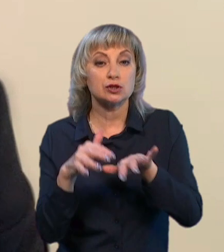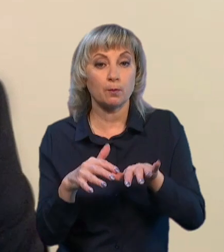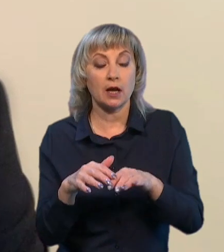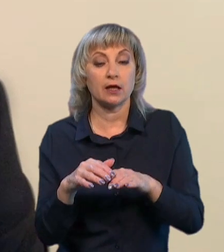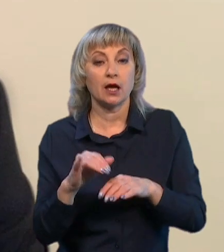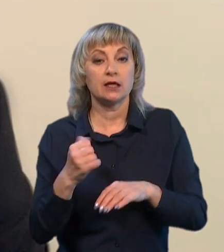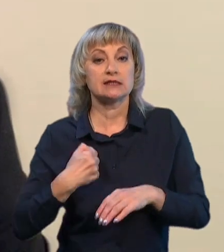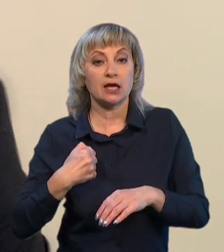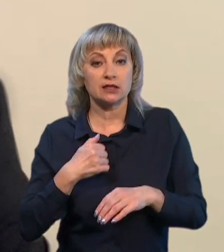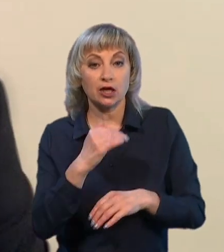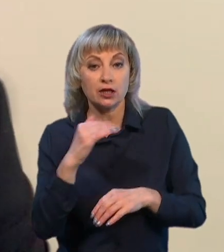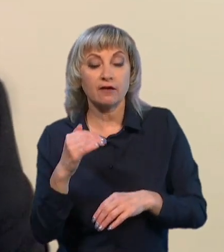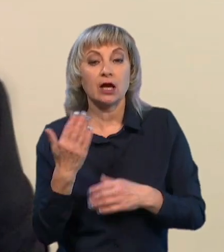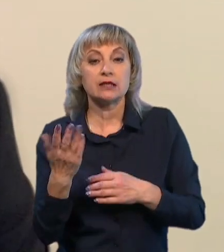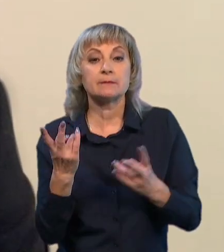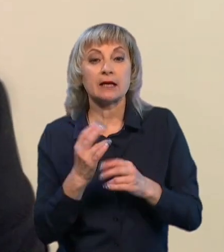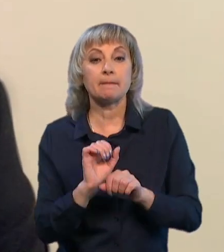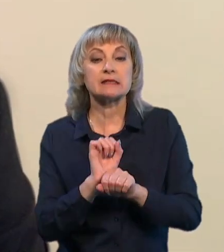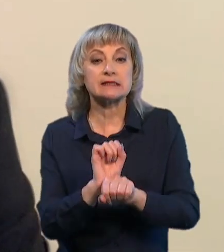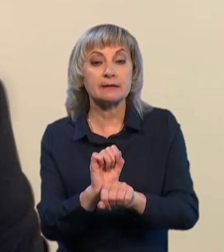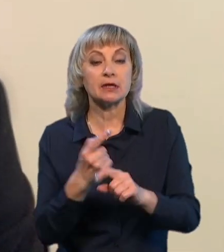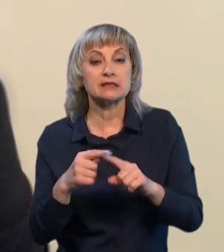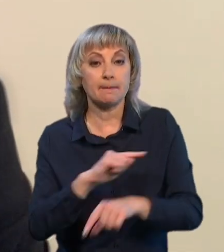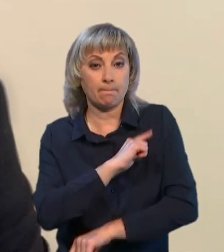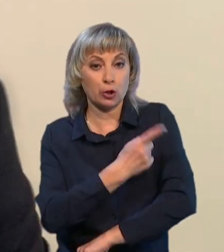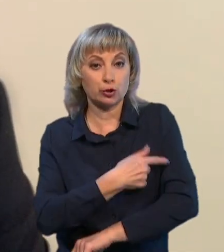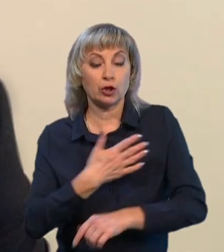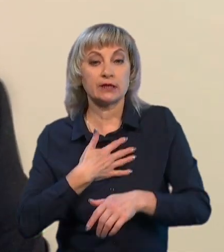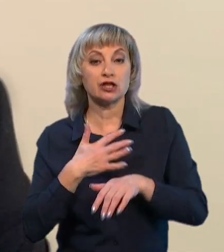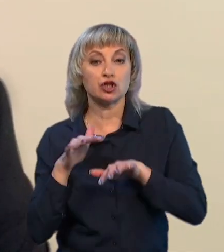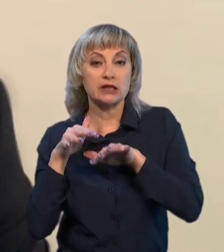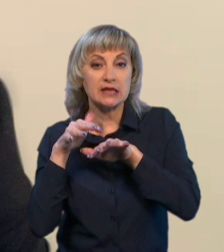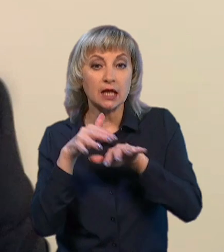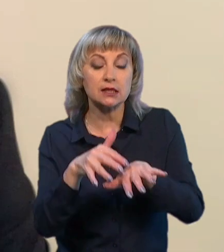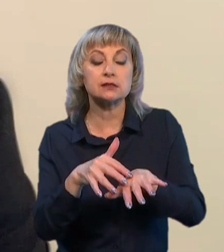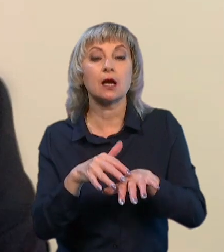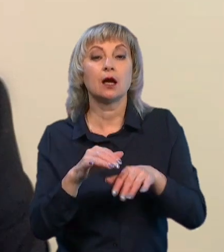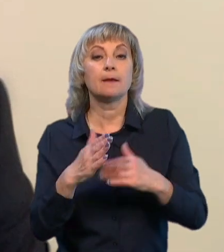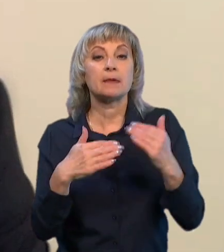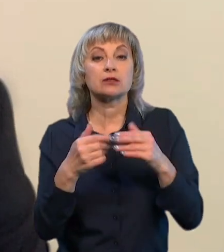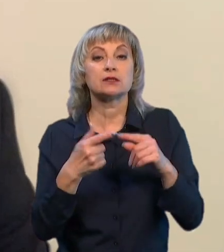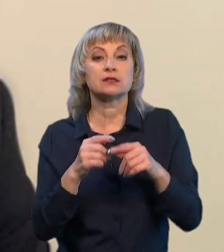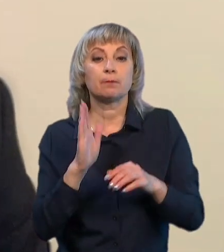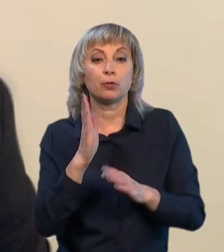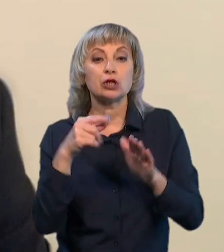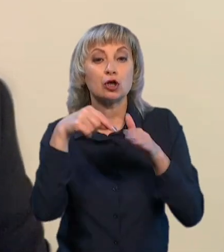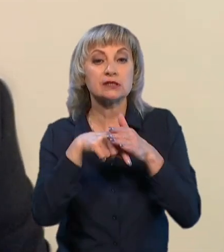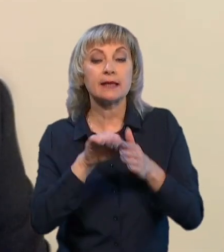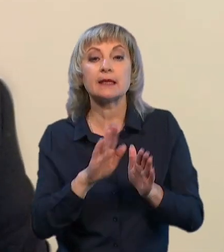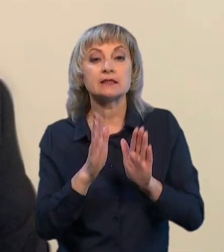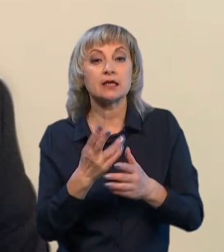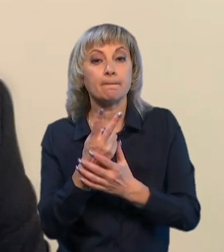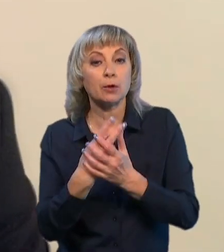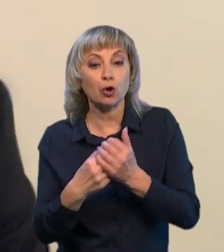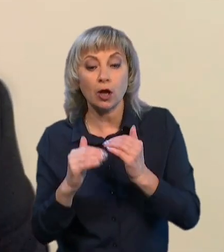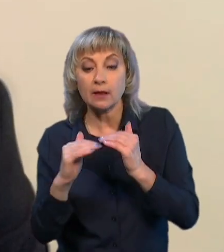стратегічного рівня, їм треба стримати якраз цей потужний наш натиск. І практично це буде означати не тільки прогрош на